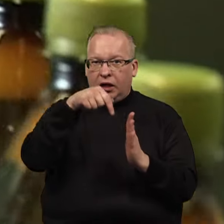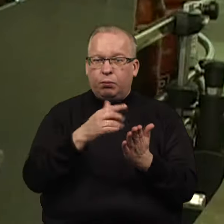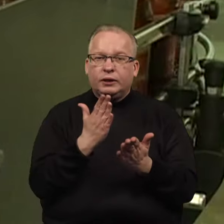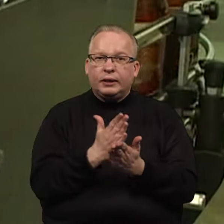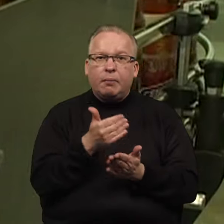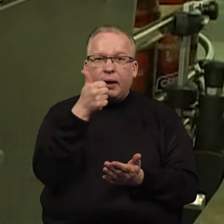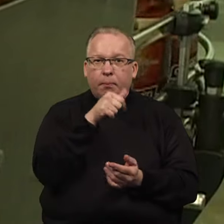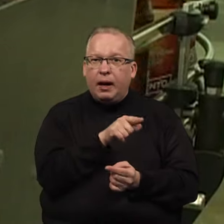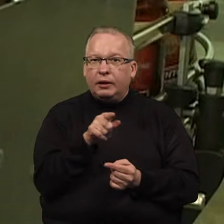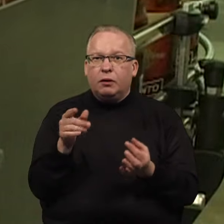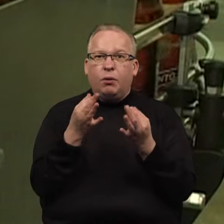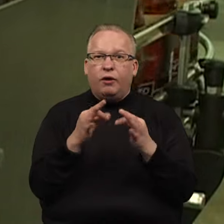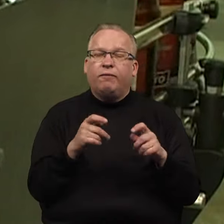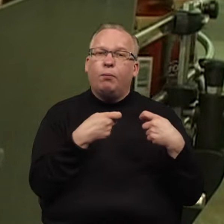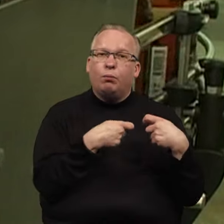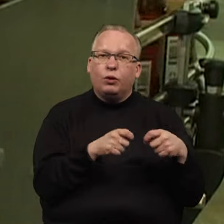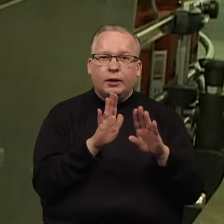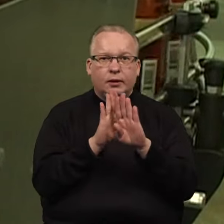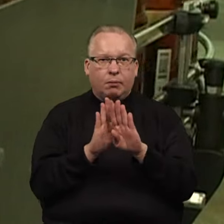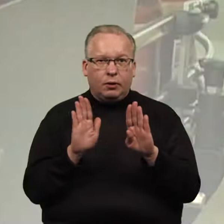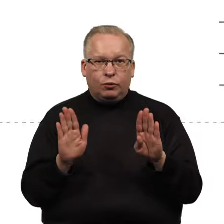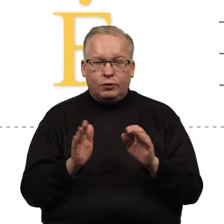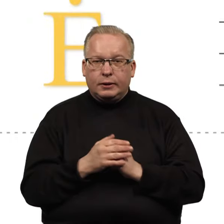degustacijos leistinos tik mugėse ir parodose.